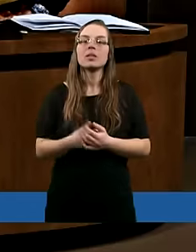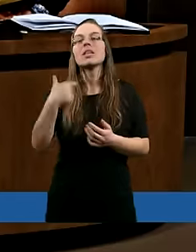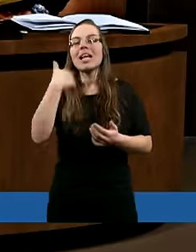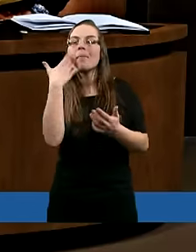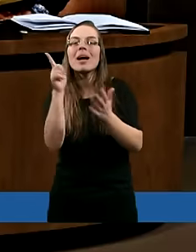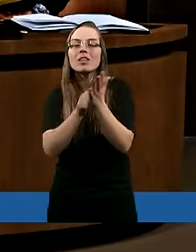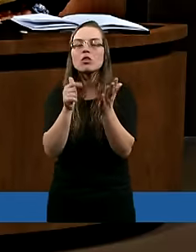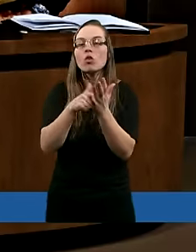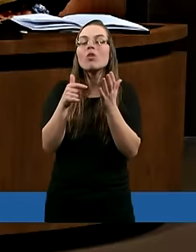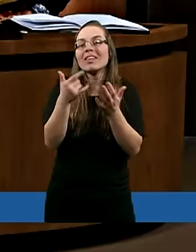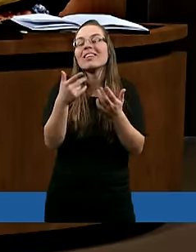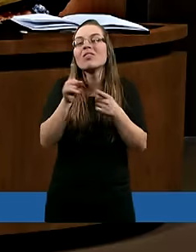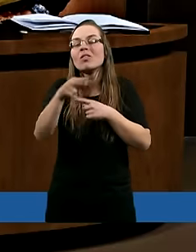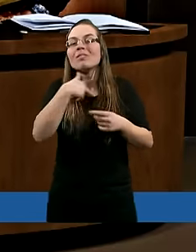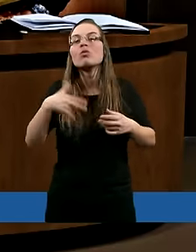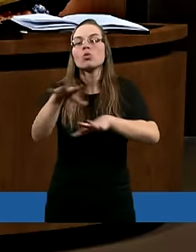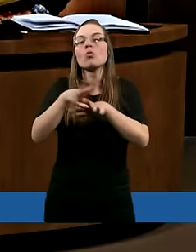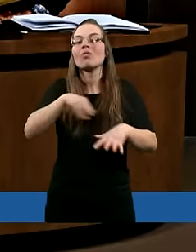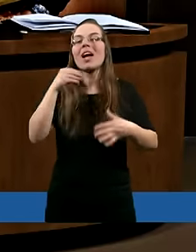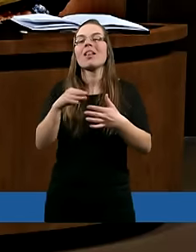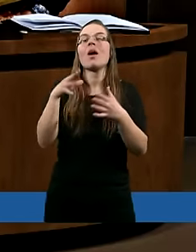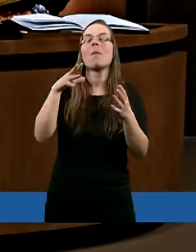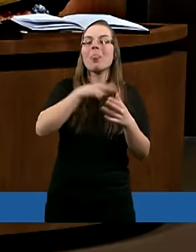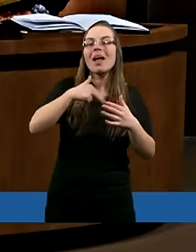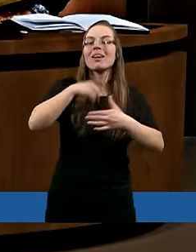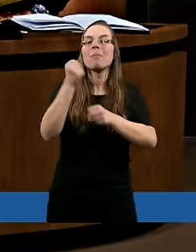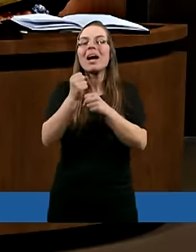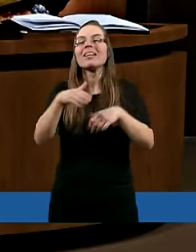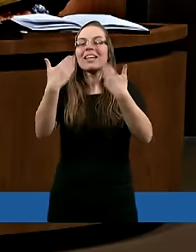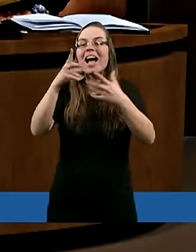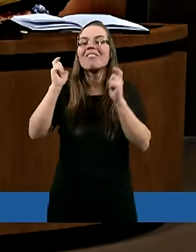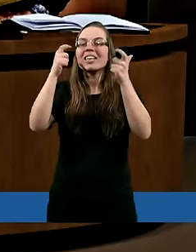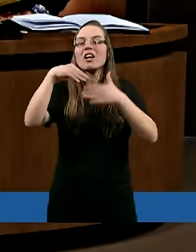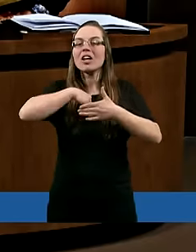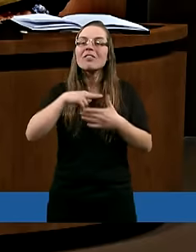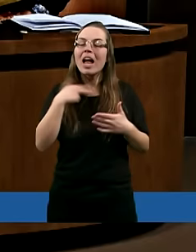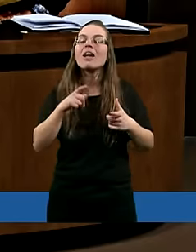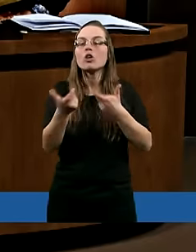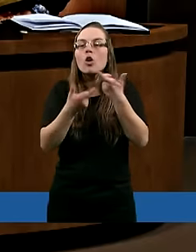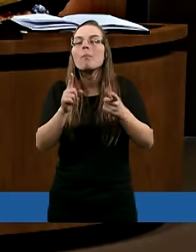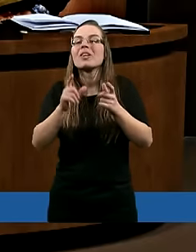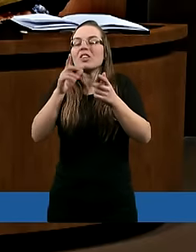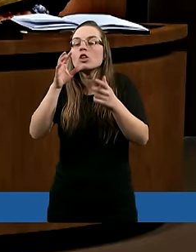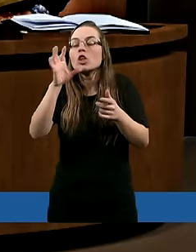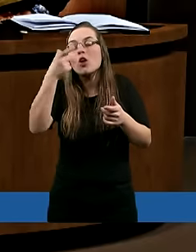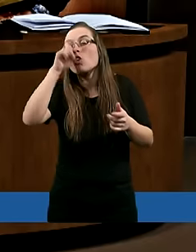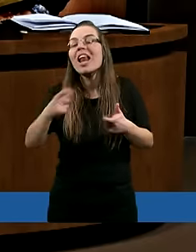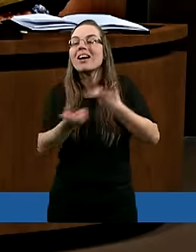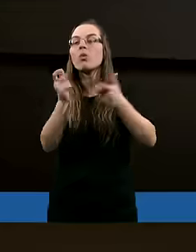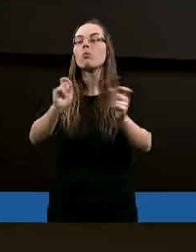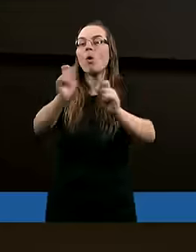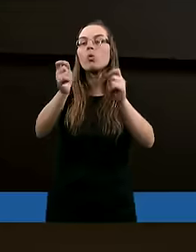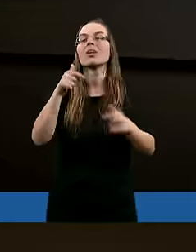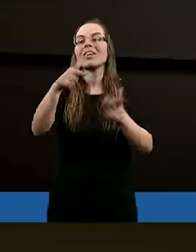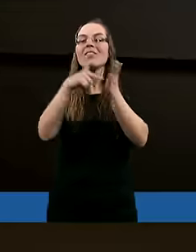Bardzo często Duch Święty pracuje na nas od razu po wydarzeniu. Od razu po wydarzeniu wiemy, że coś źle zrobiliśmy.